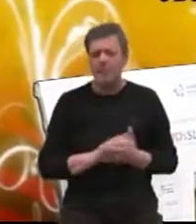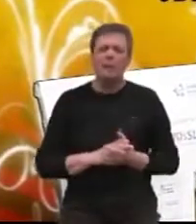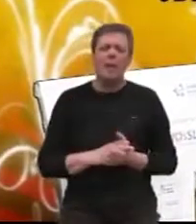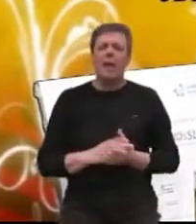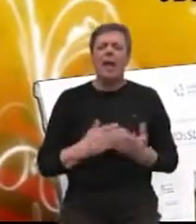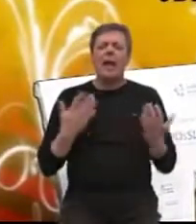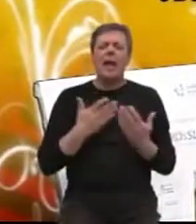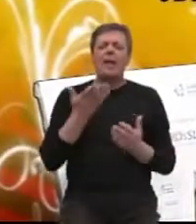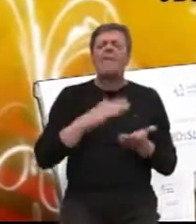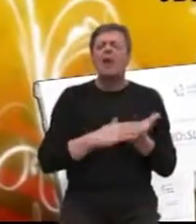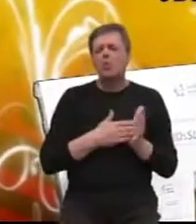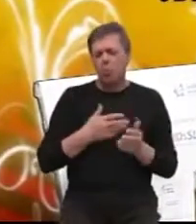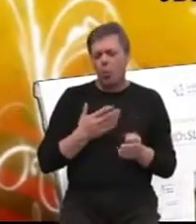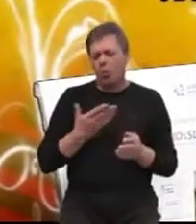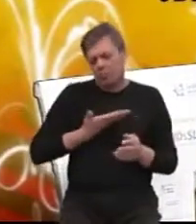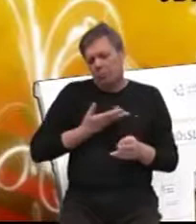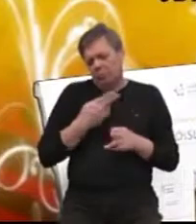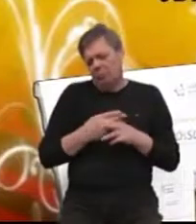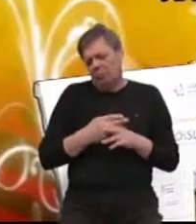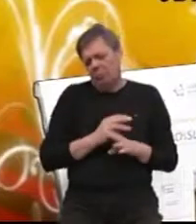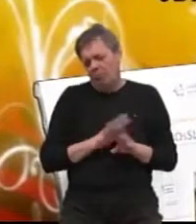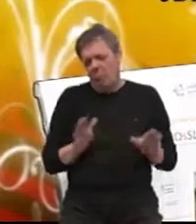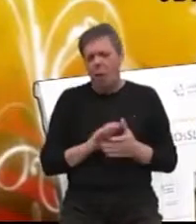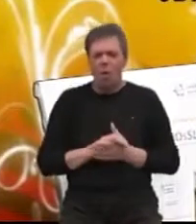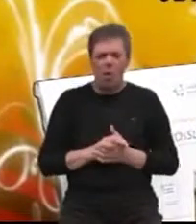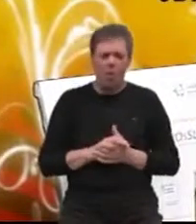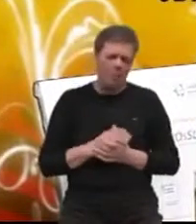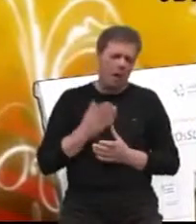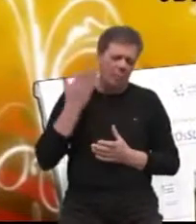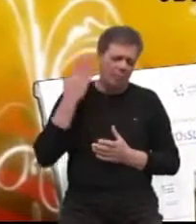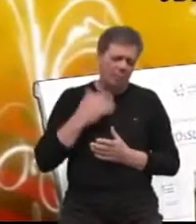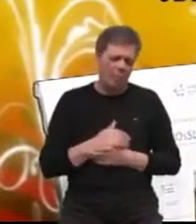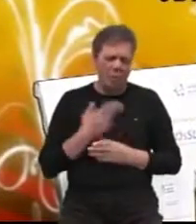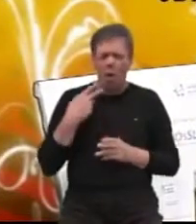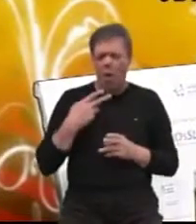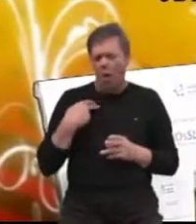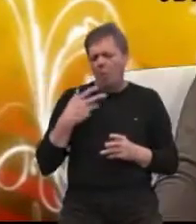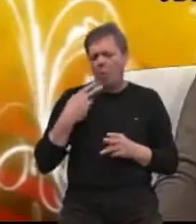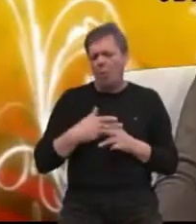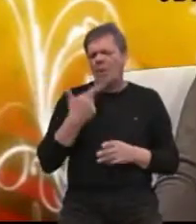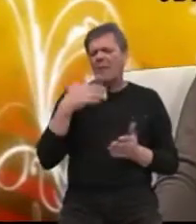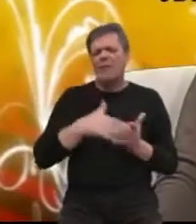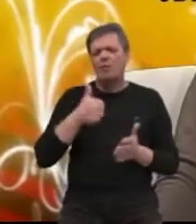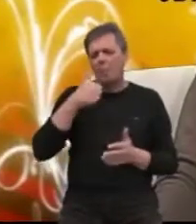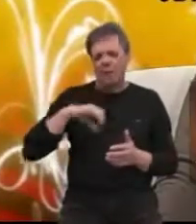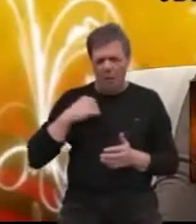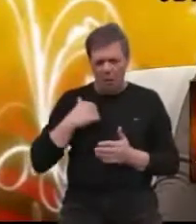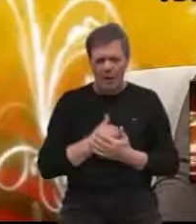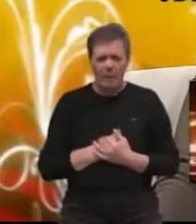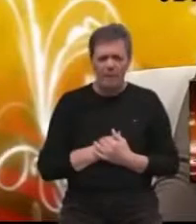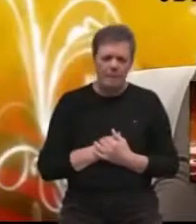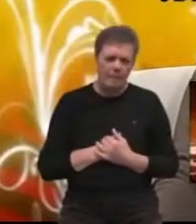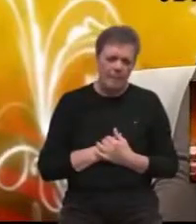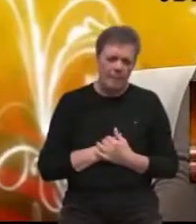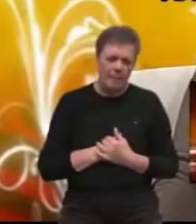vaš suprugo bolio, to je sigurno već ima godina. Ima, ima. On je obolio dvije i prve. Da, kaže, opično 10